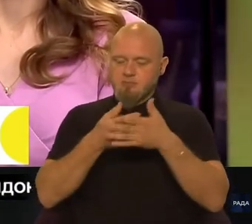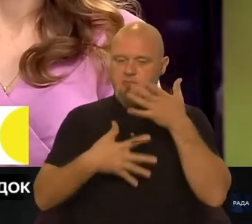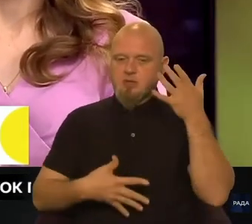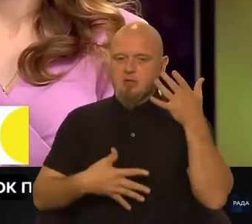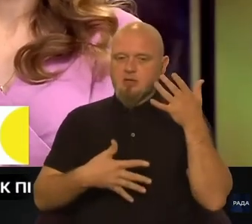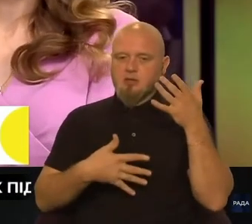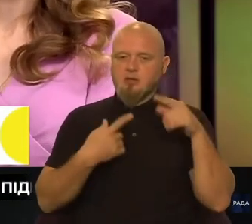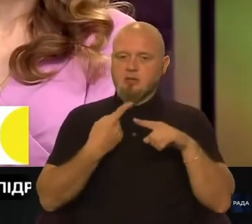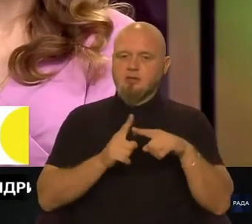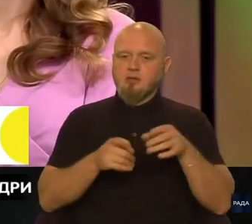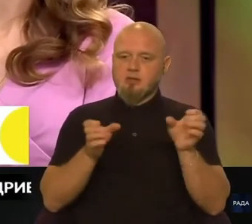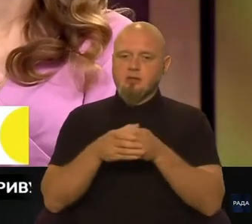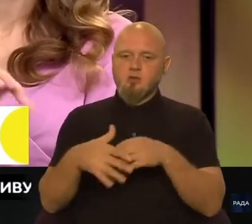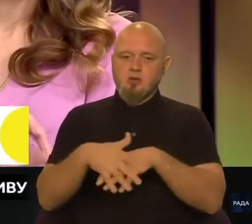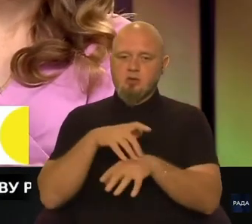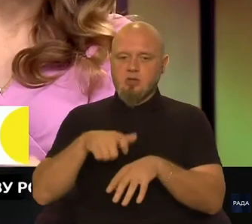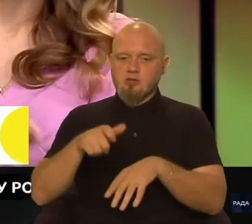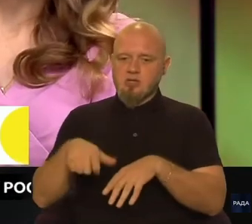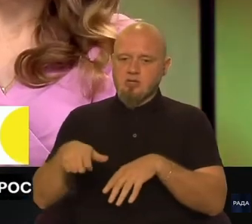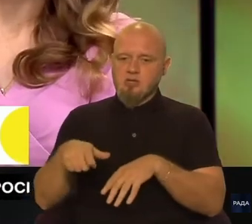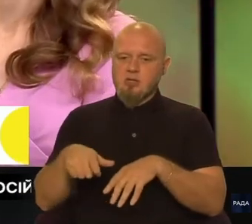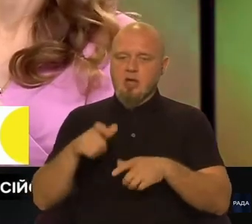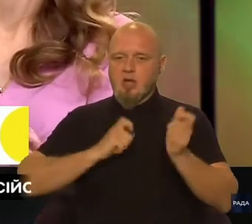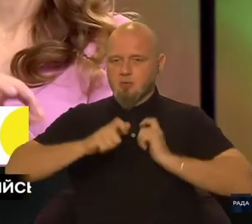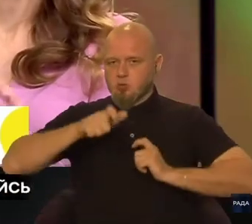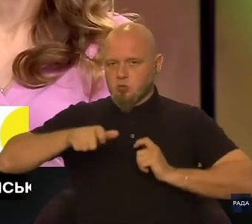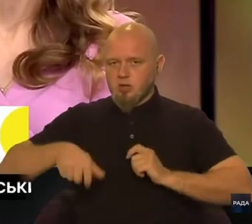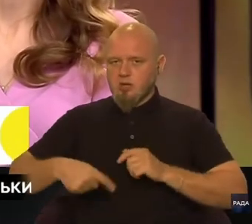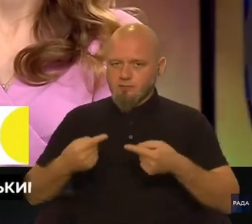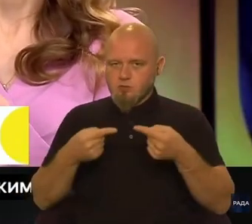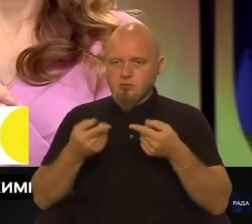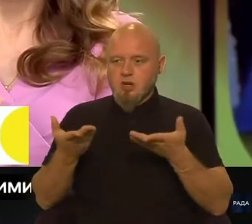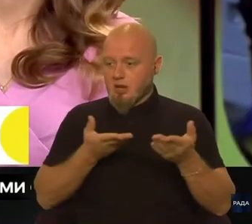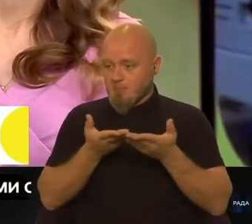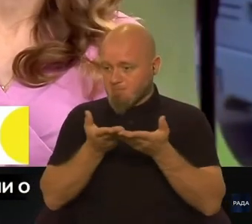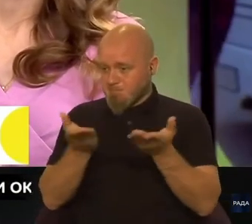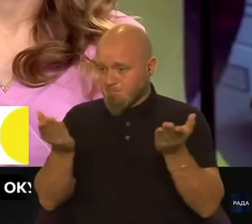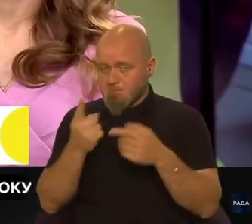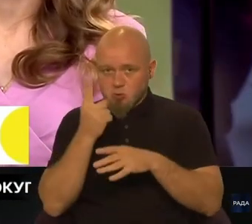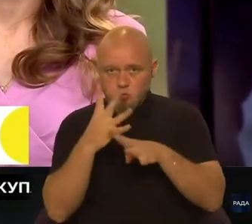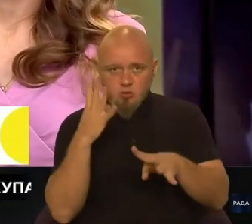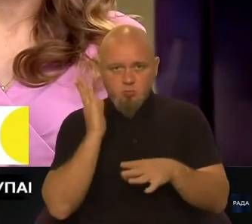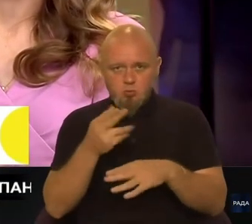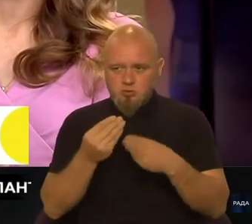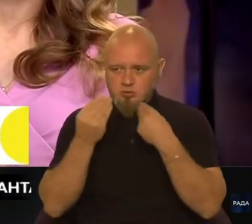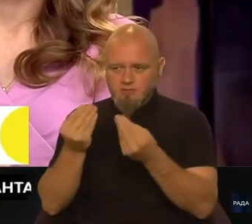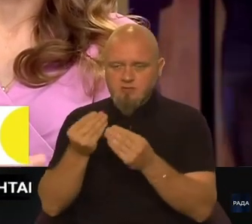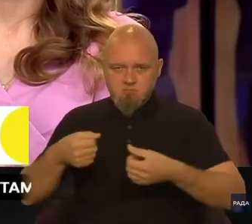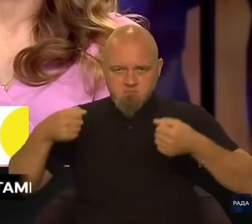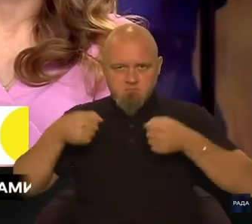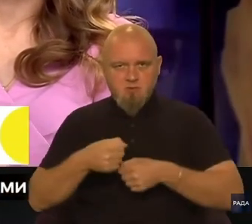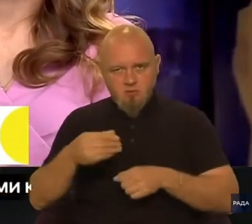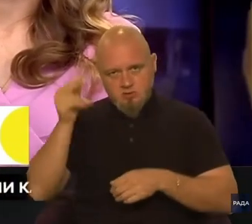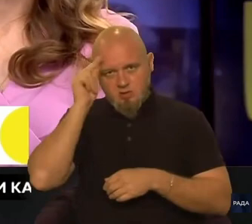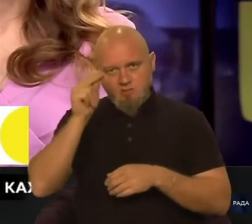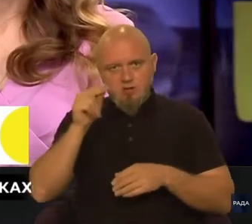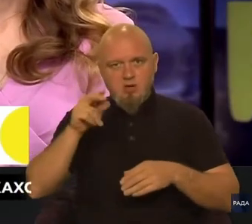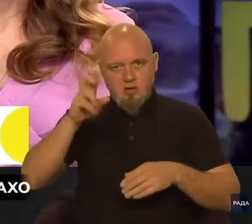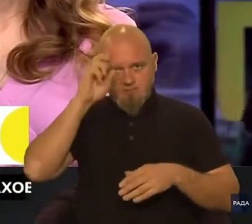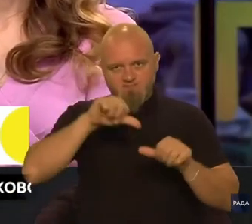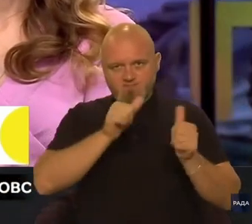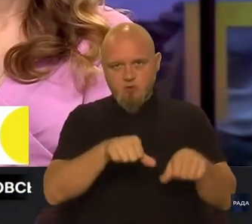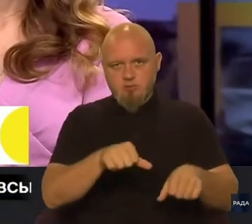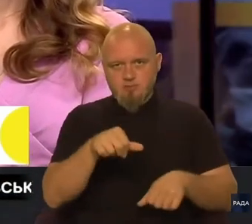тих категорій населення, абітурієнтів, точніше, яким в першу чергу буде надаватись право на навчання на бюджеті?